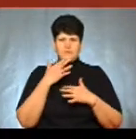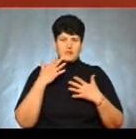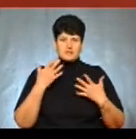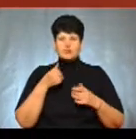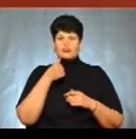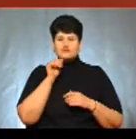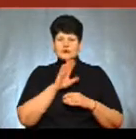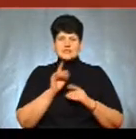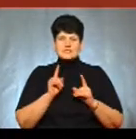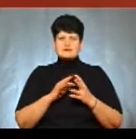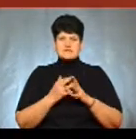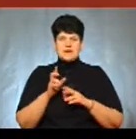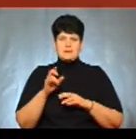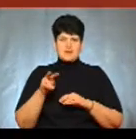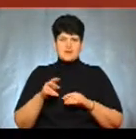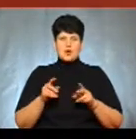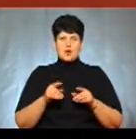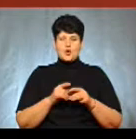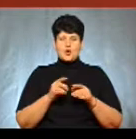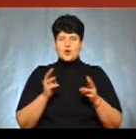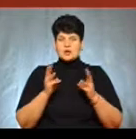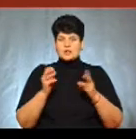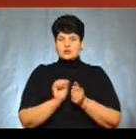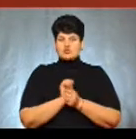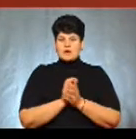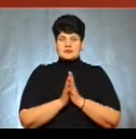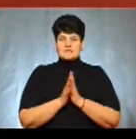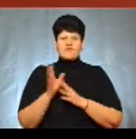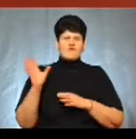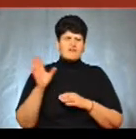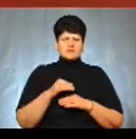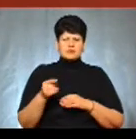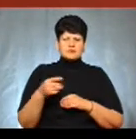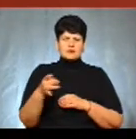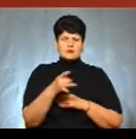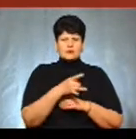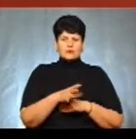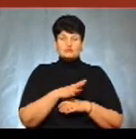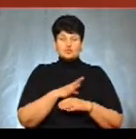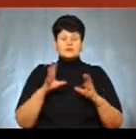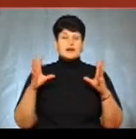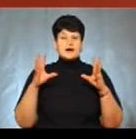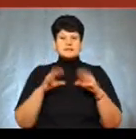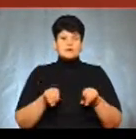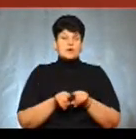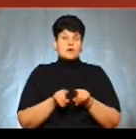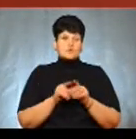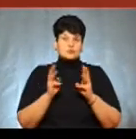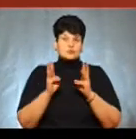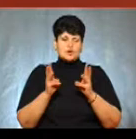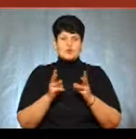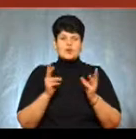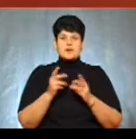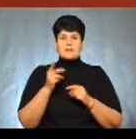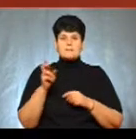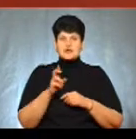вчора не тільки в селі Біла горіла суха трава. Фактично весь тернопільський гарнізон був задіяний на гасінні подібних пожеж. Горіло і